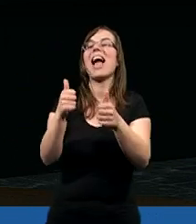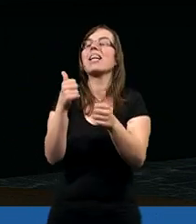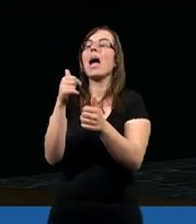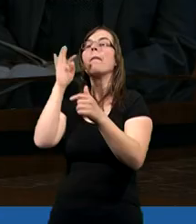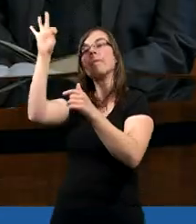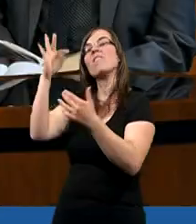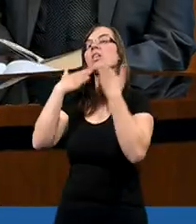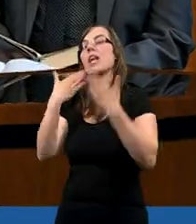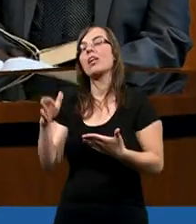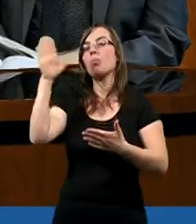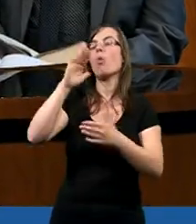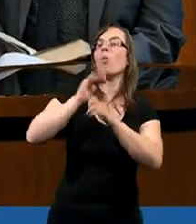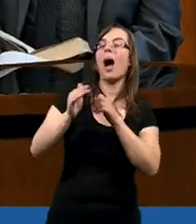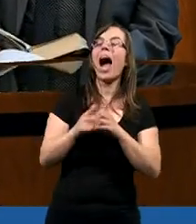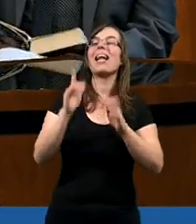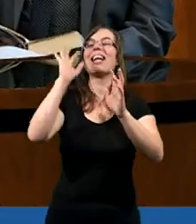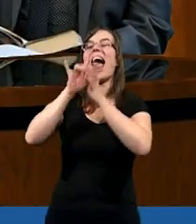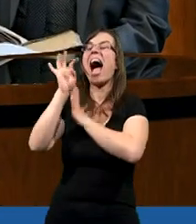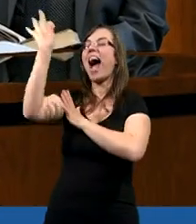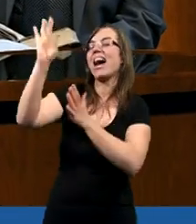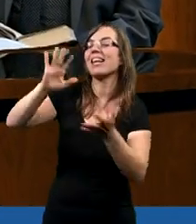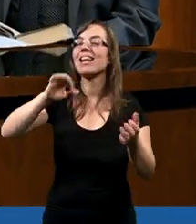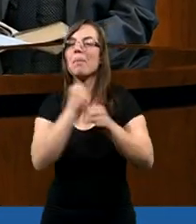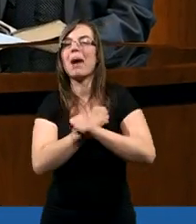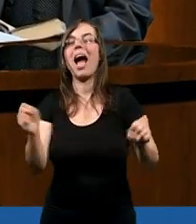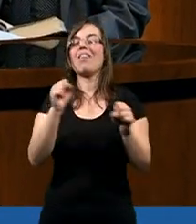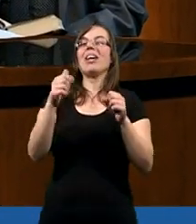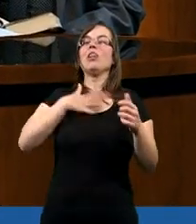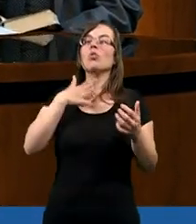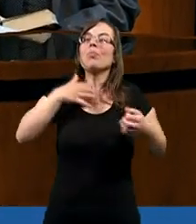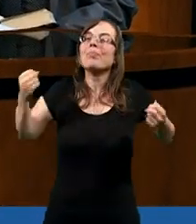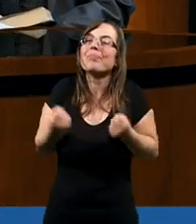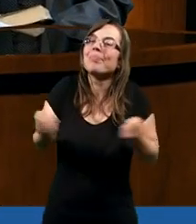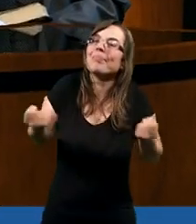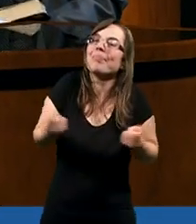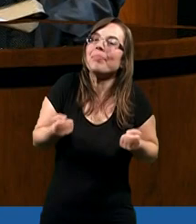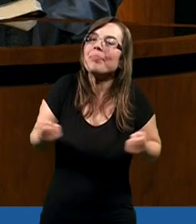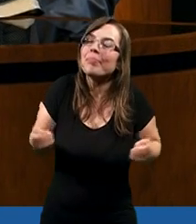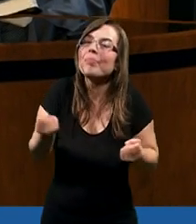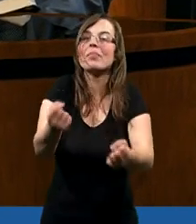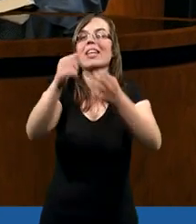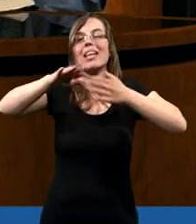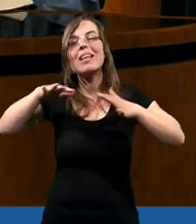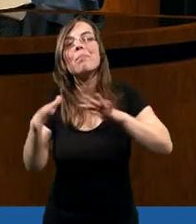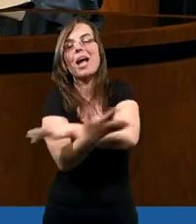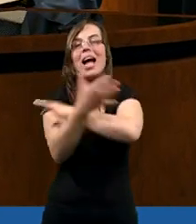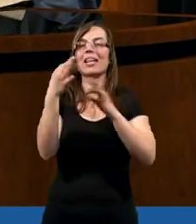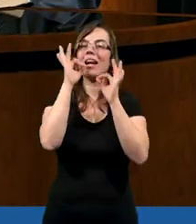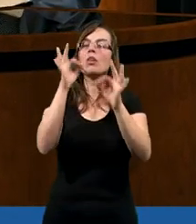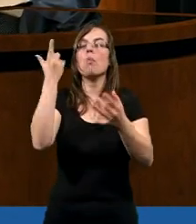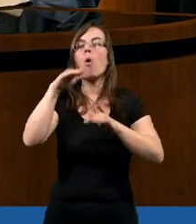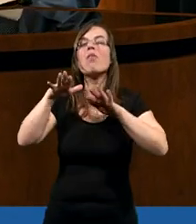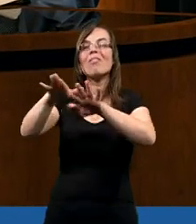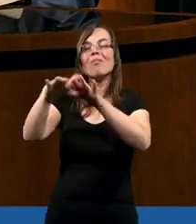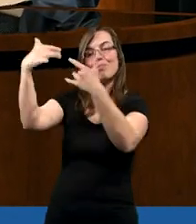wdzięczności Panu Bogu za Jego zbawienie. To wpływa na nas i my staramy się zmieniać. Zmieniamy się. Zmieniamy się